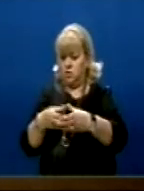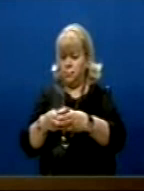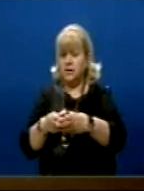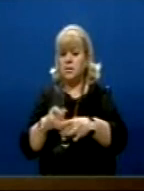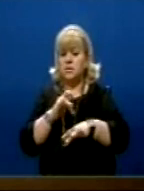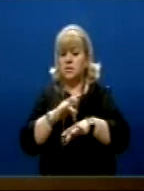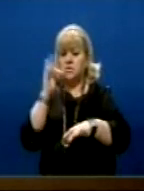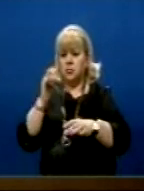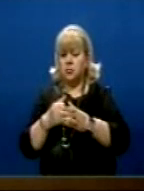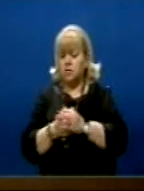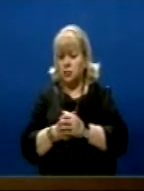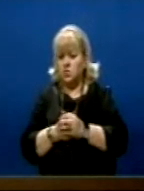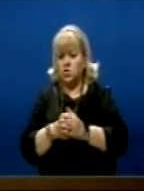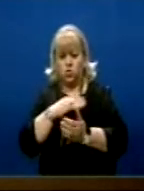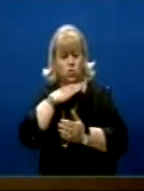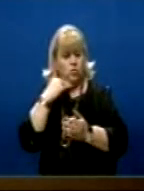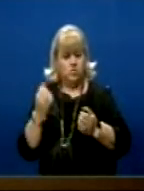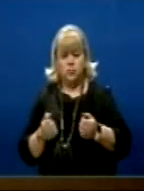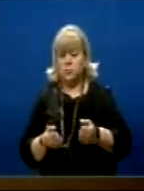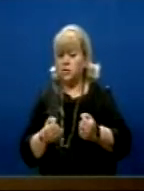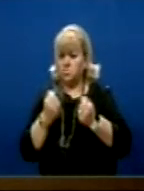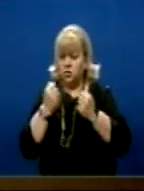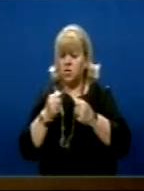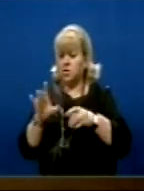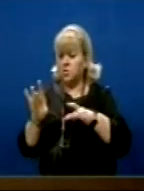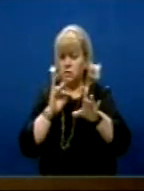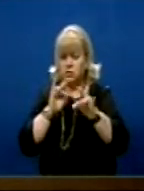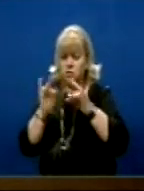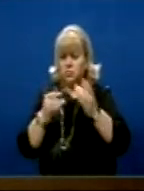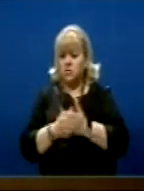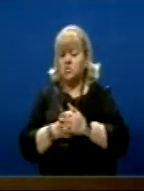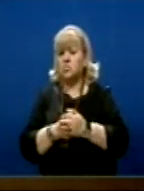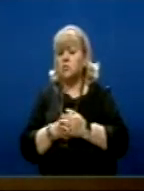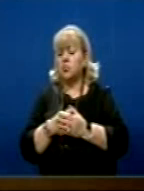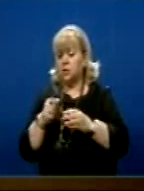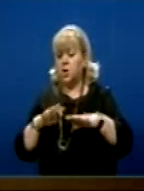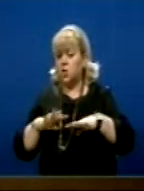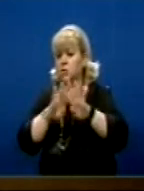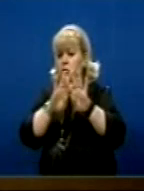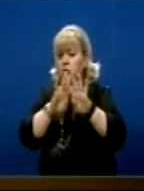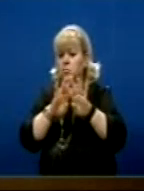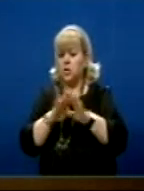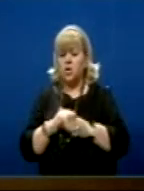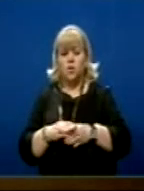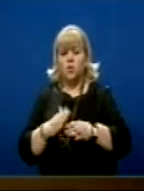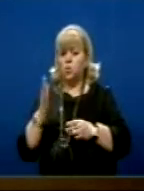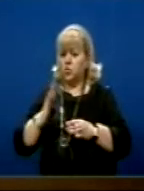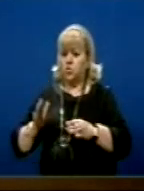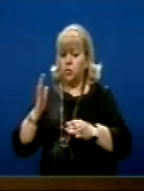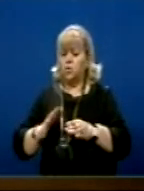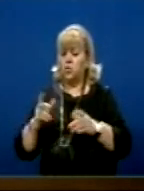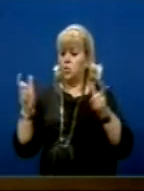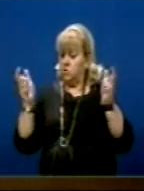lënduar E cila u shumë vështirë Për të identifikuar Në këtë struktur të mentalitetit Shqoqlorë